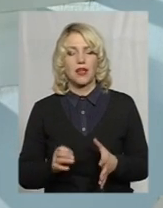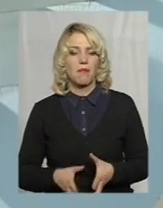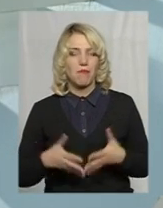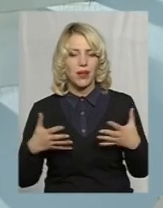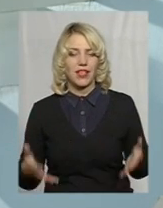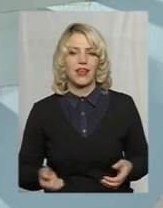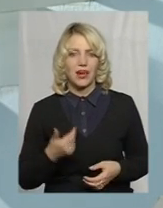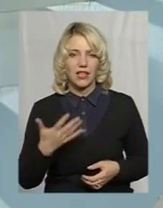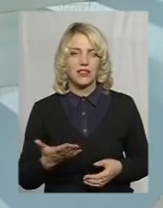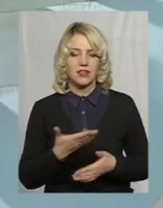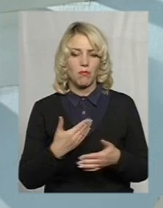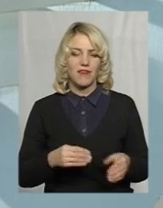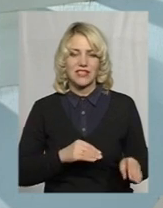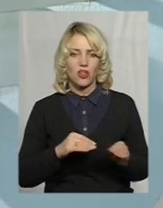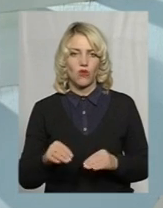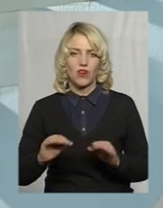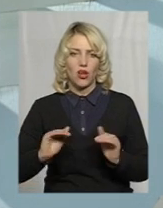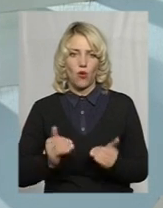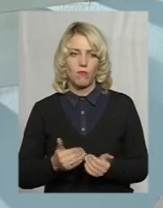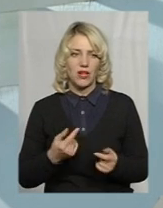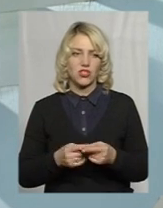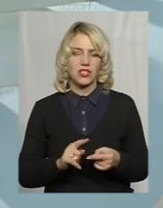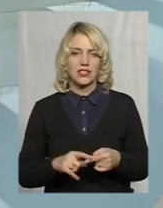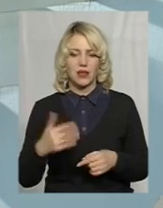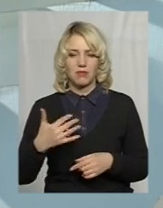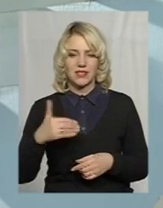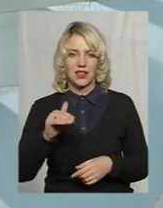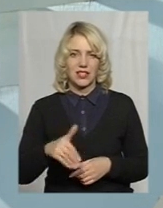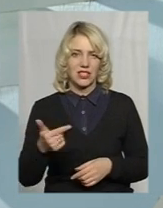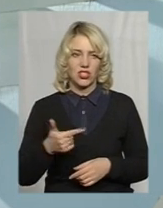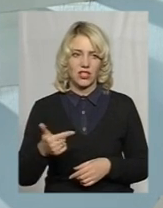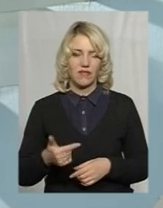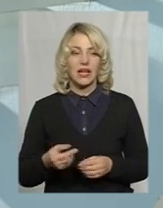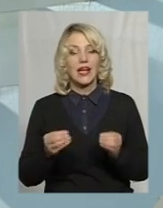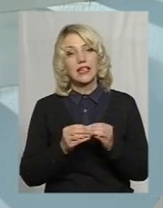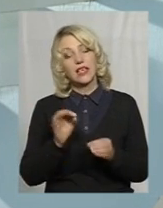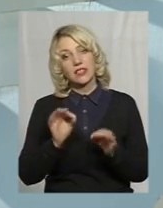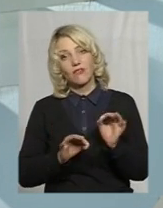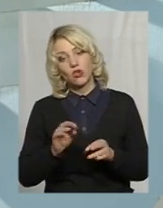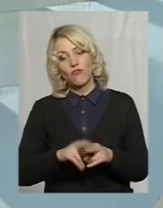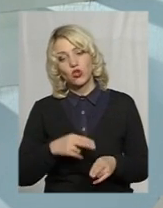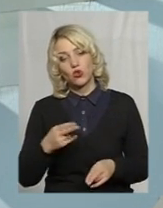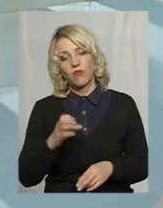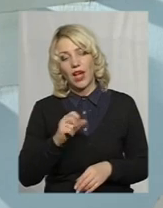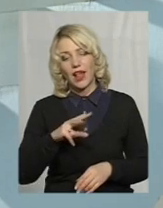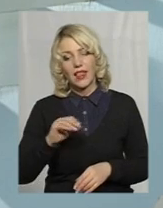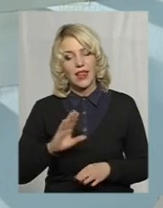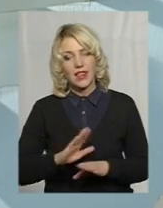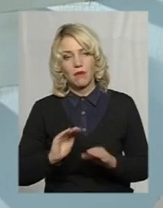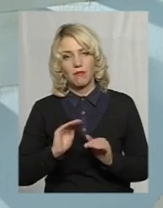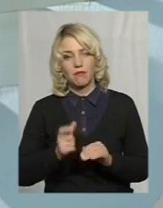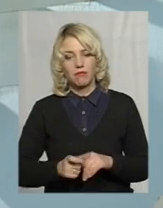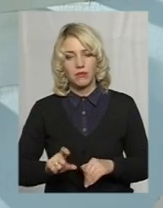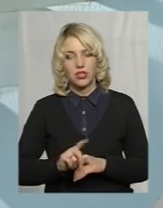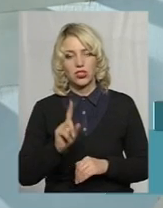кількість, ми встановили обмеження, то є 50 тисяч гривень. Тобто, 10% відшкодовуємо, але не більше 50